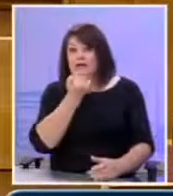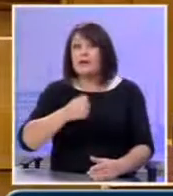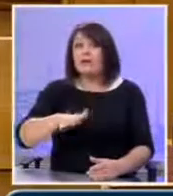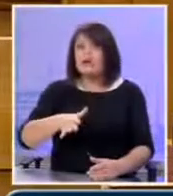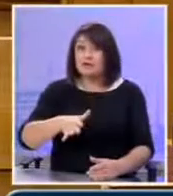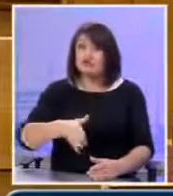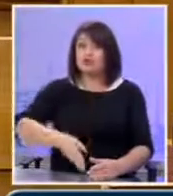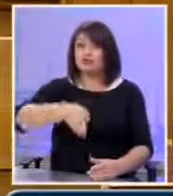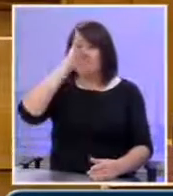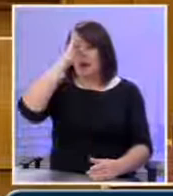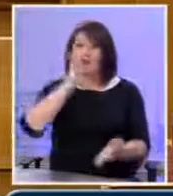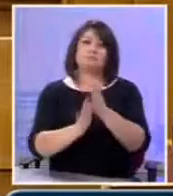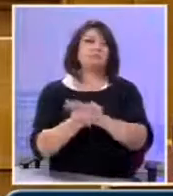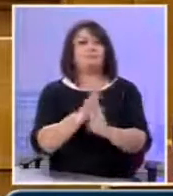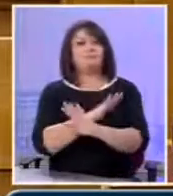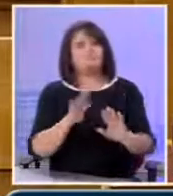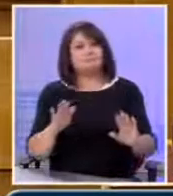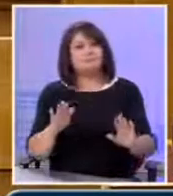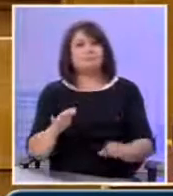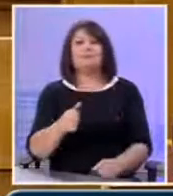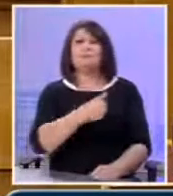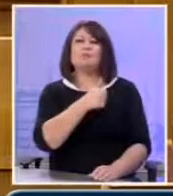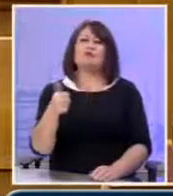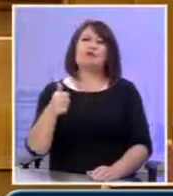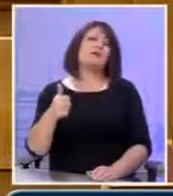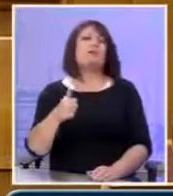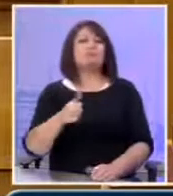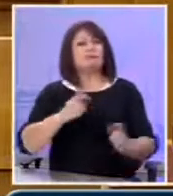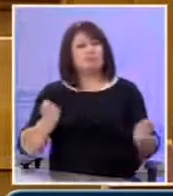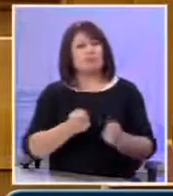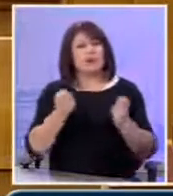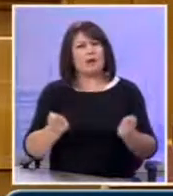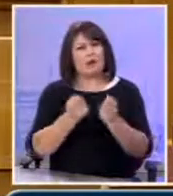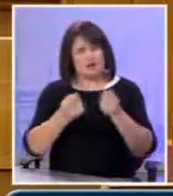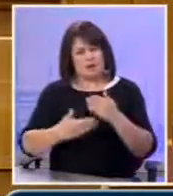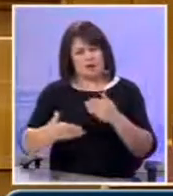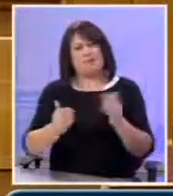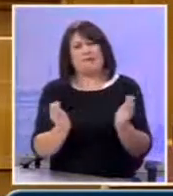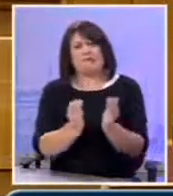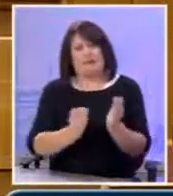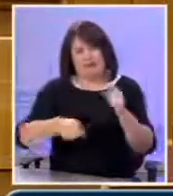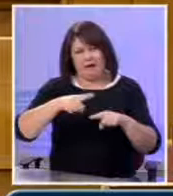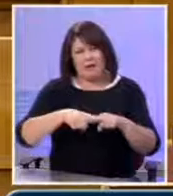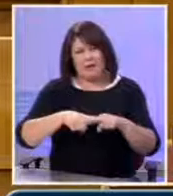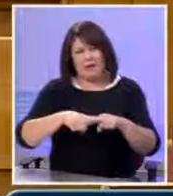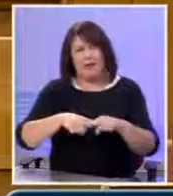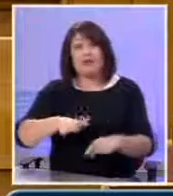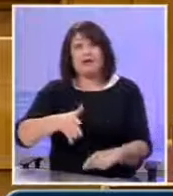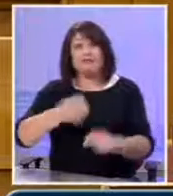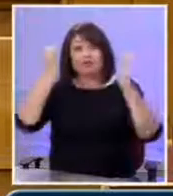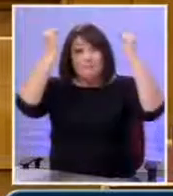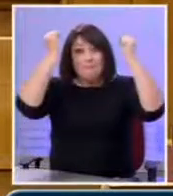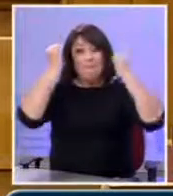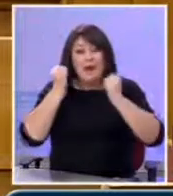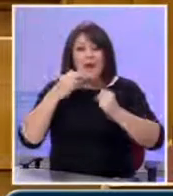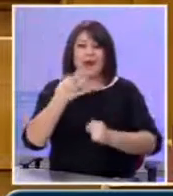να κοστίσουν θανατηφόρα σε ένα μοναδικό εγχείρημα που εξελίσσεται σε αυτή τη μικρή χώρα να κοστίσουν βαριά στους